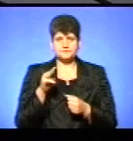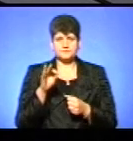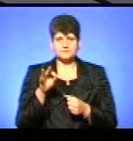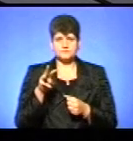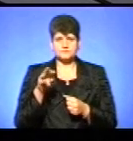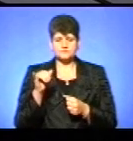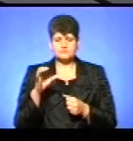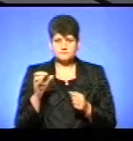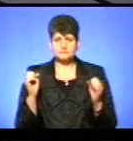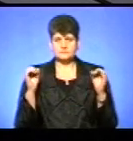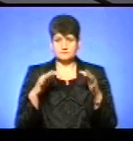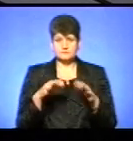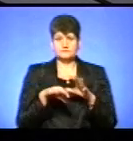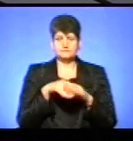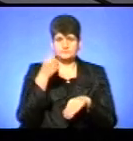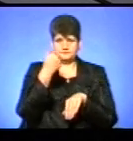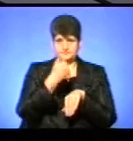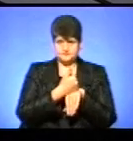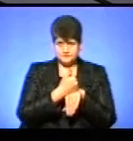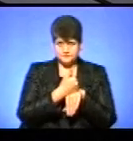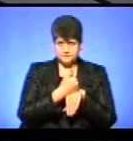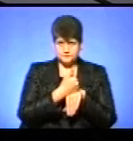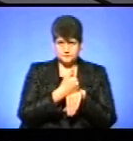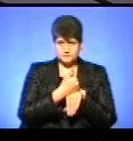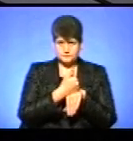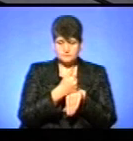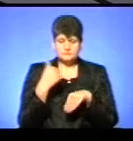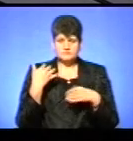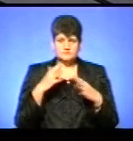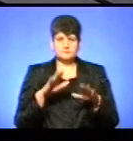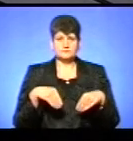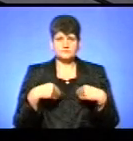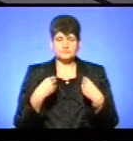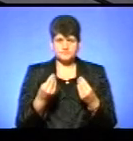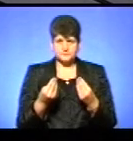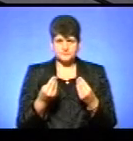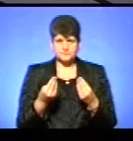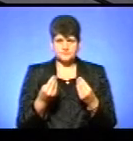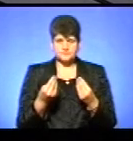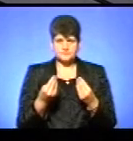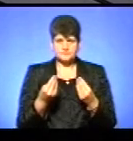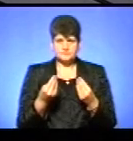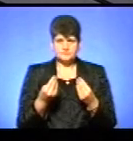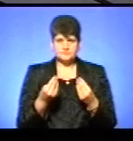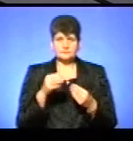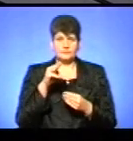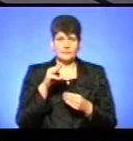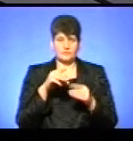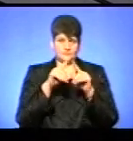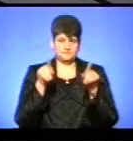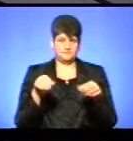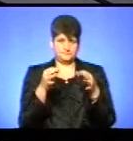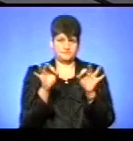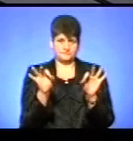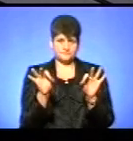зберуться, виборуть предстоятеля, і вже буде вручений цьому предстоятелю томос. Тобто,